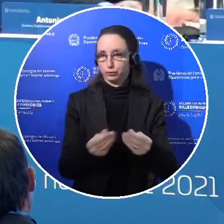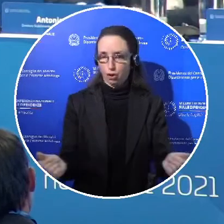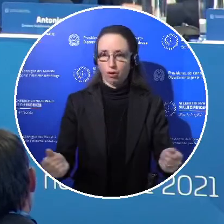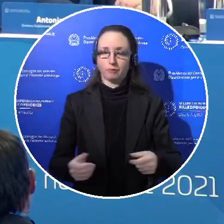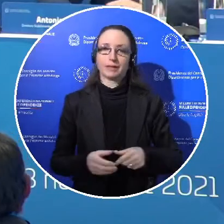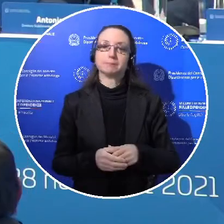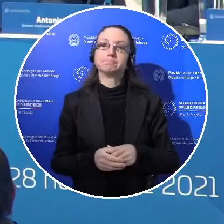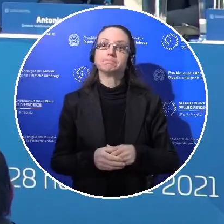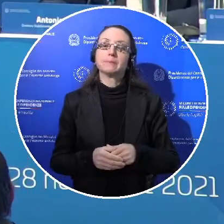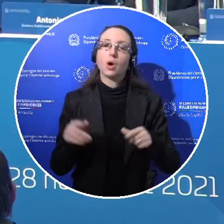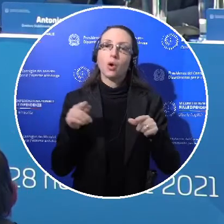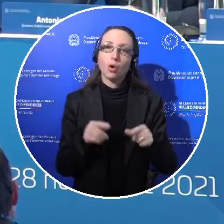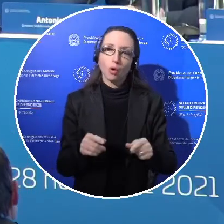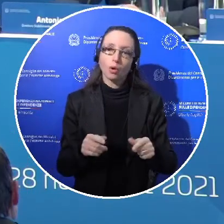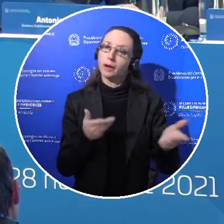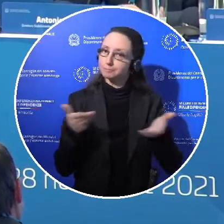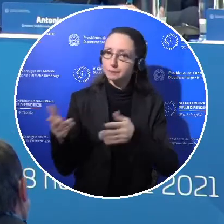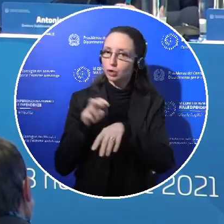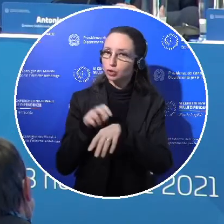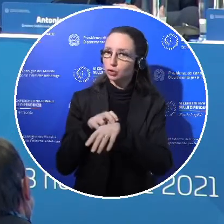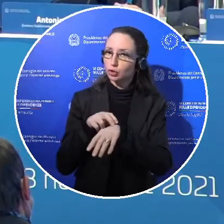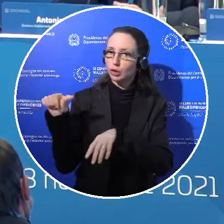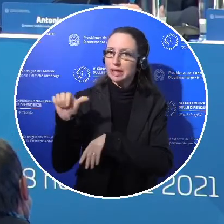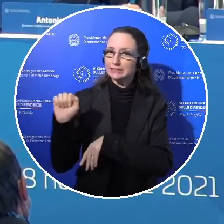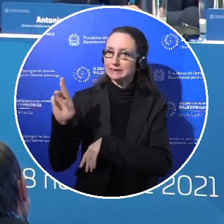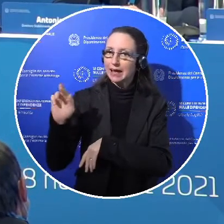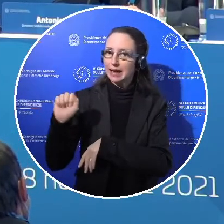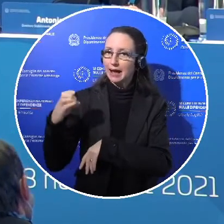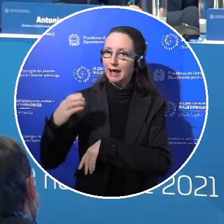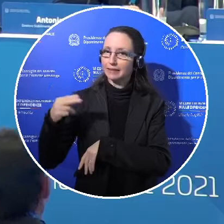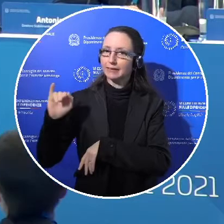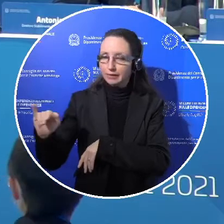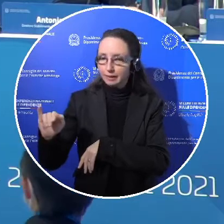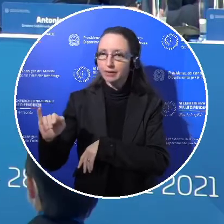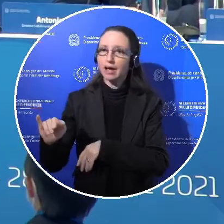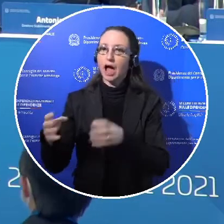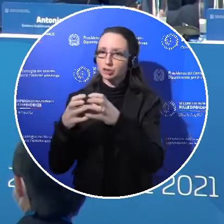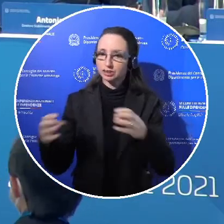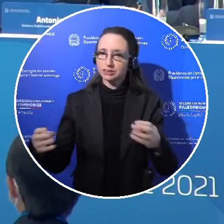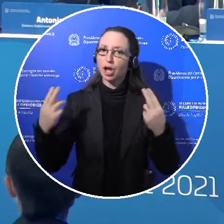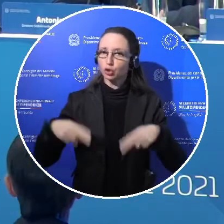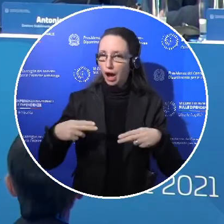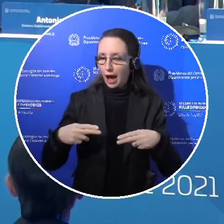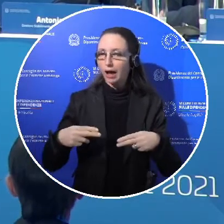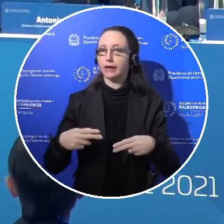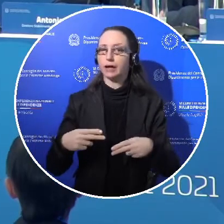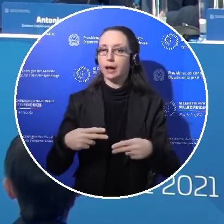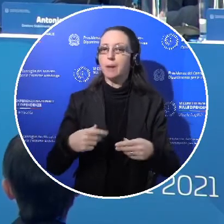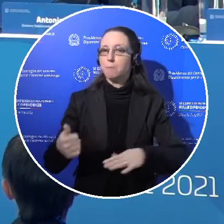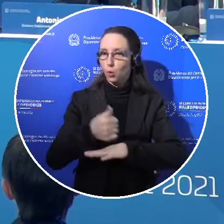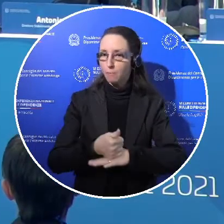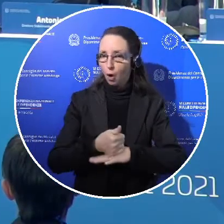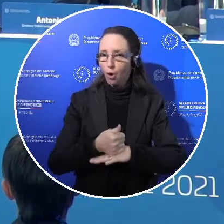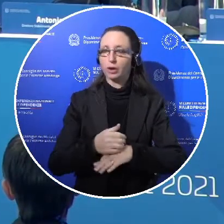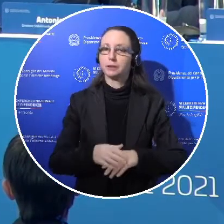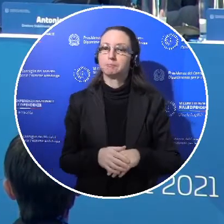Passo la parola al dottor Stefano Saracchi dell'Agenzia delle Dogane e Monopoli che ci darà un'altra visione di questa problematica che vede